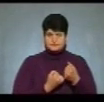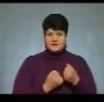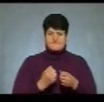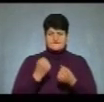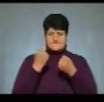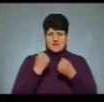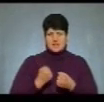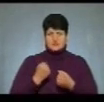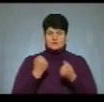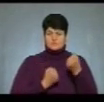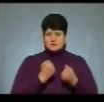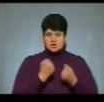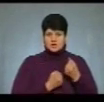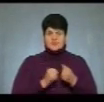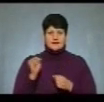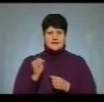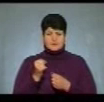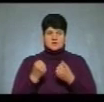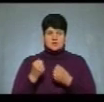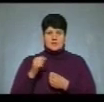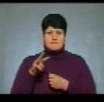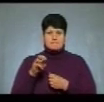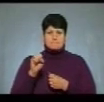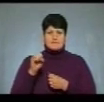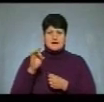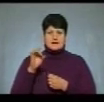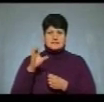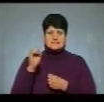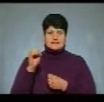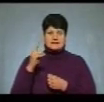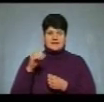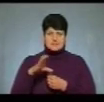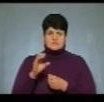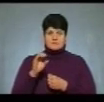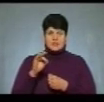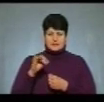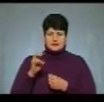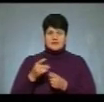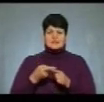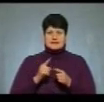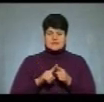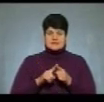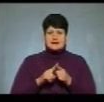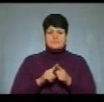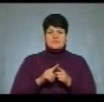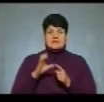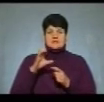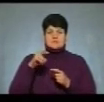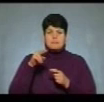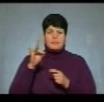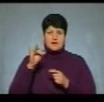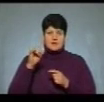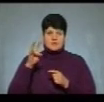вантажного автомобіля та автомобіля «Мерседес Спринтер». Однією з версій є виїзд автомобіля «Мерседес Спринтер» на